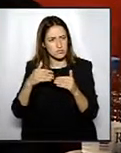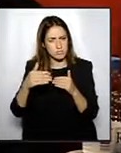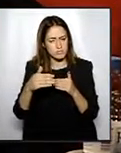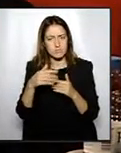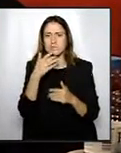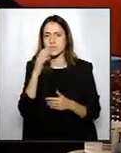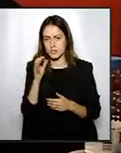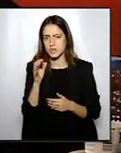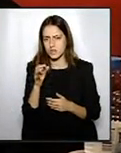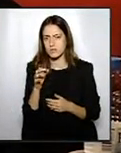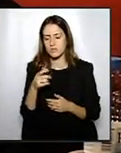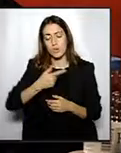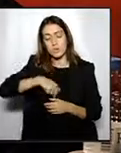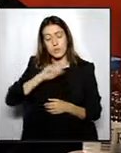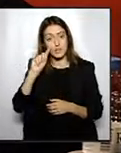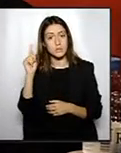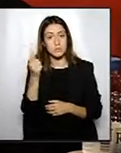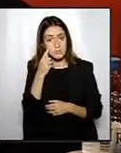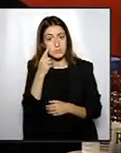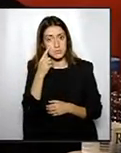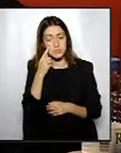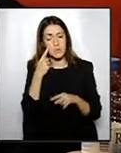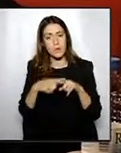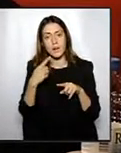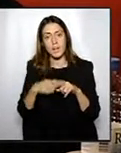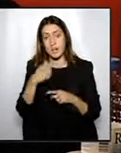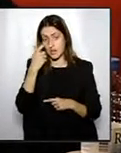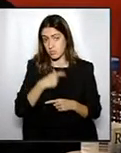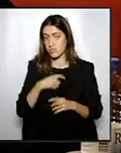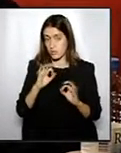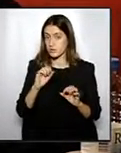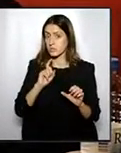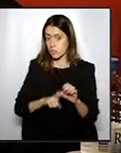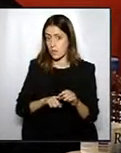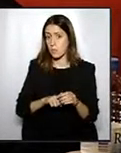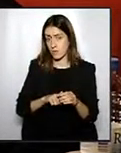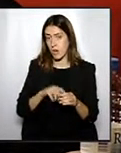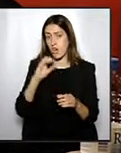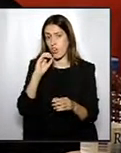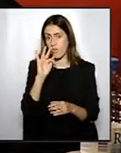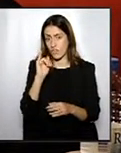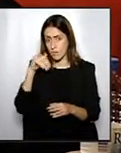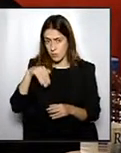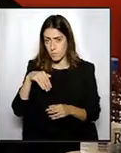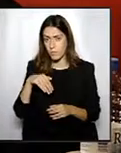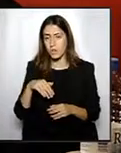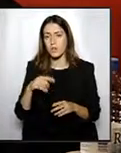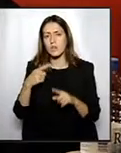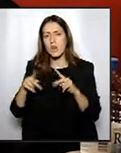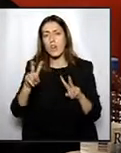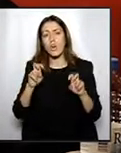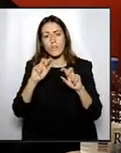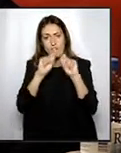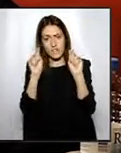nosaltres sabem, ens hem assabentat perquè, a a més, jo sent membre de l'OFIM, vull dir de la nova fira que